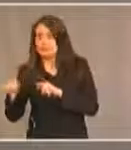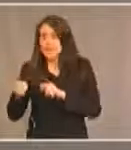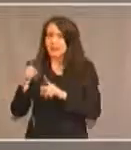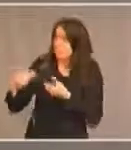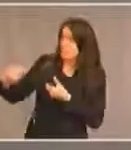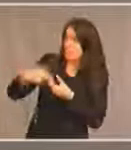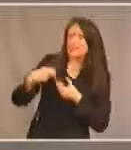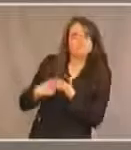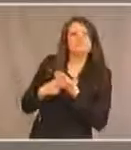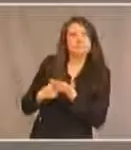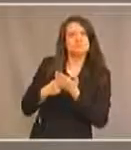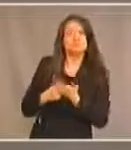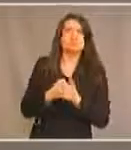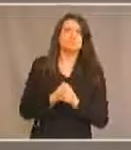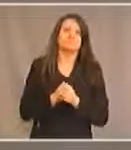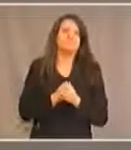discussion.